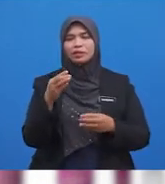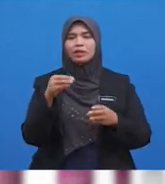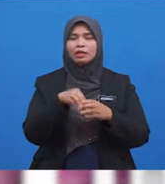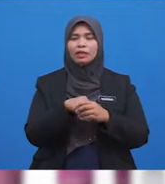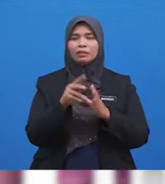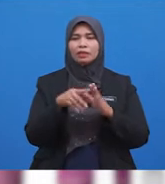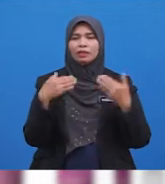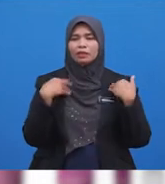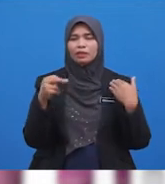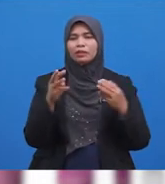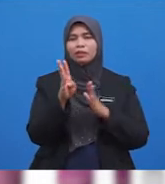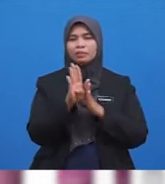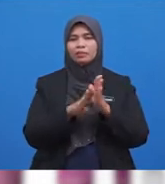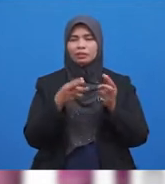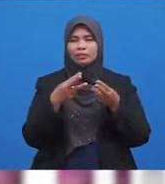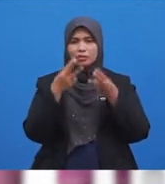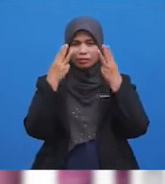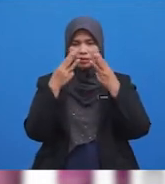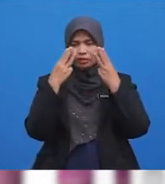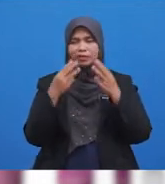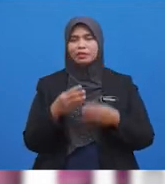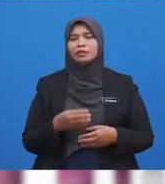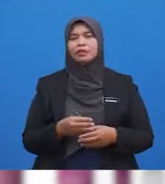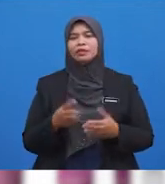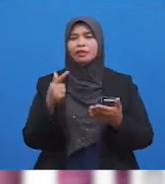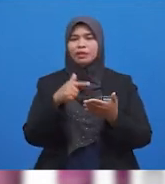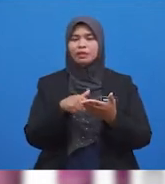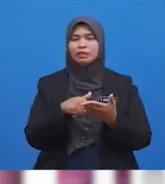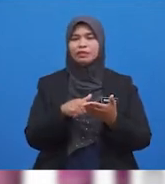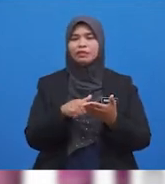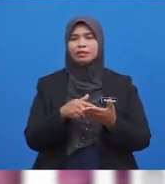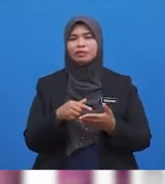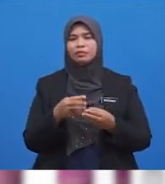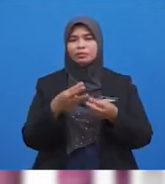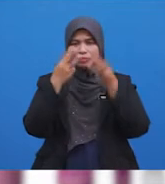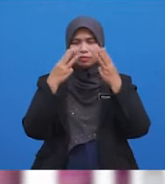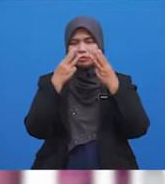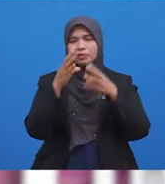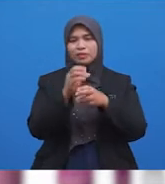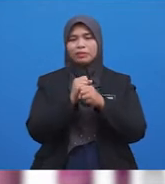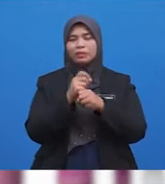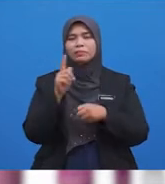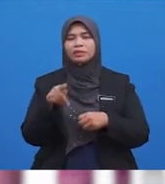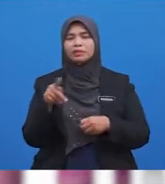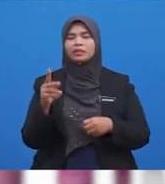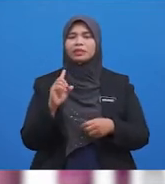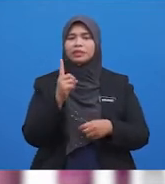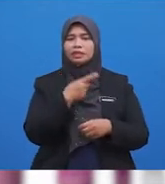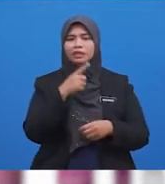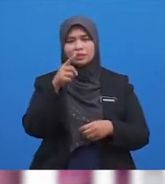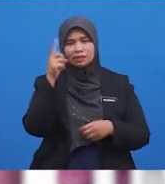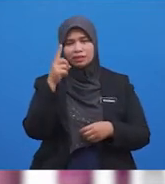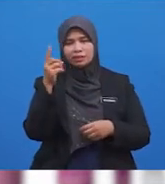Dalam Keadaan Berbuduk Tambahan Pula Buduk dapat Memastikan Kita